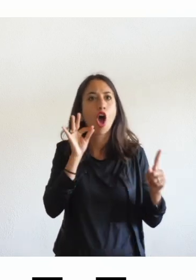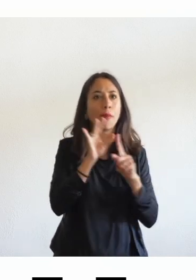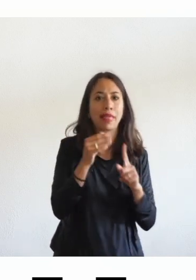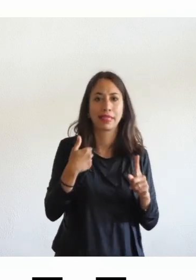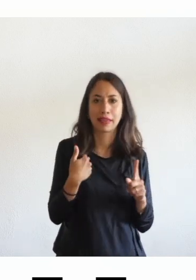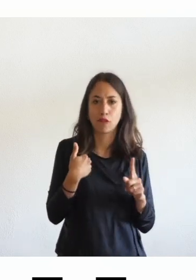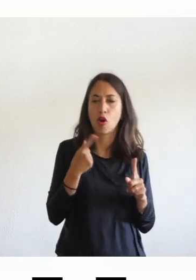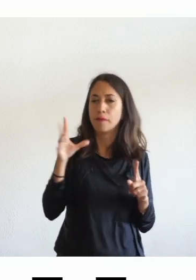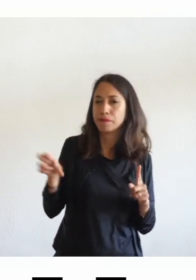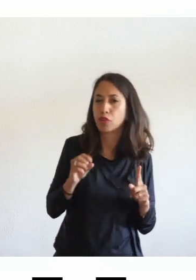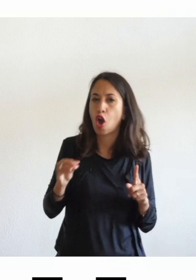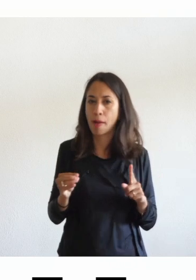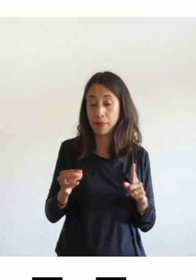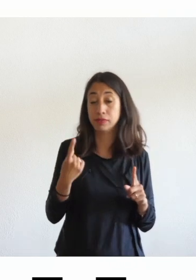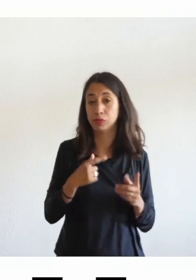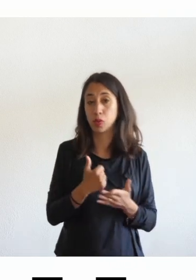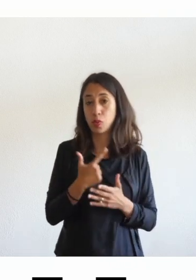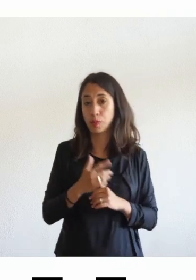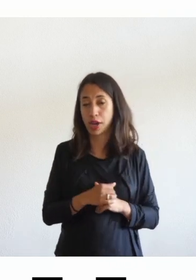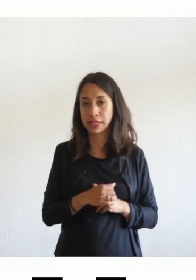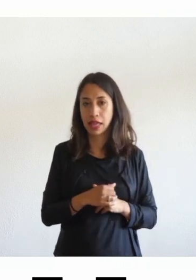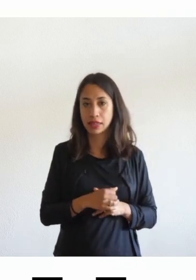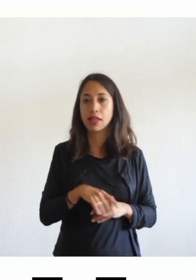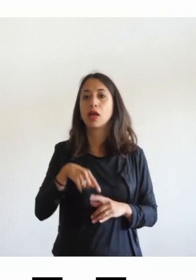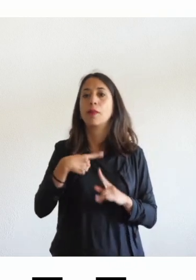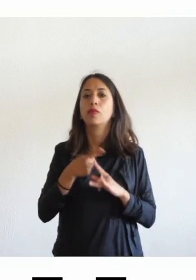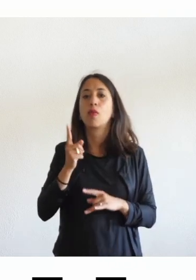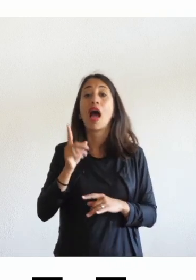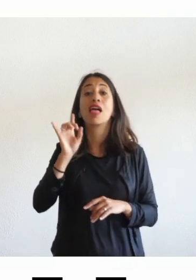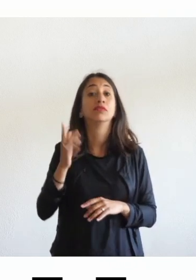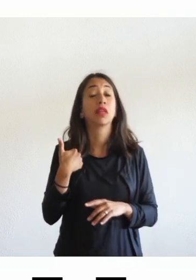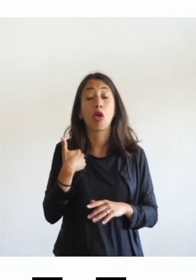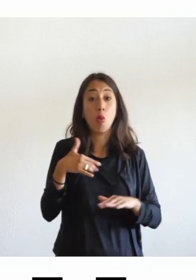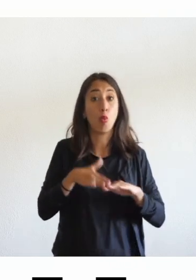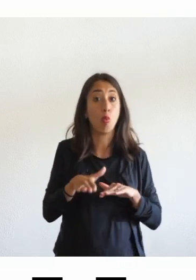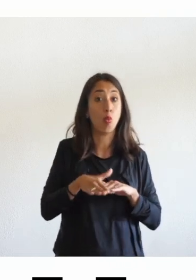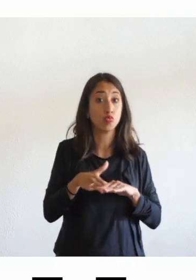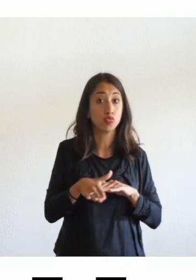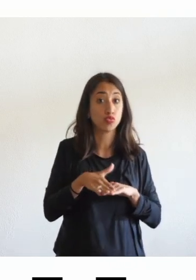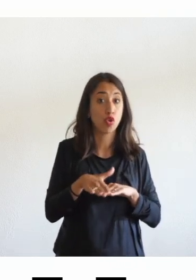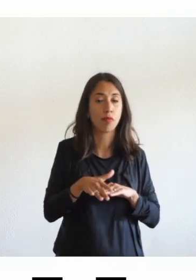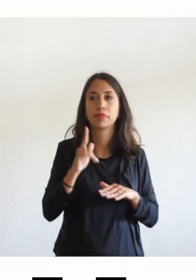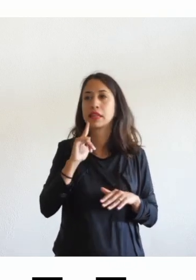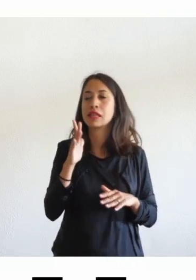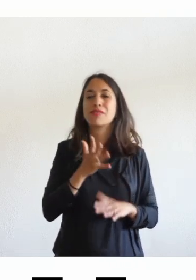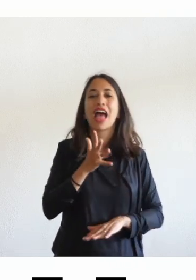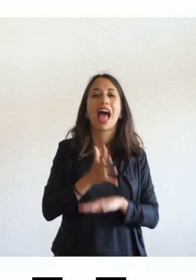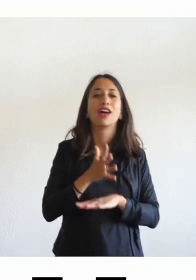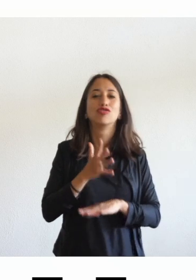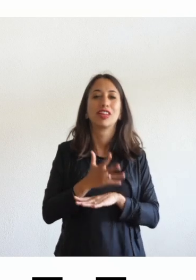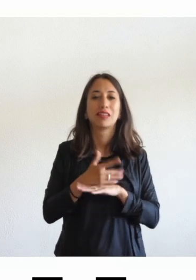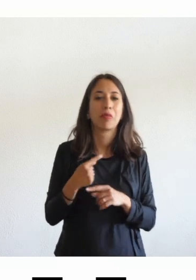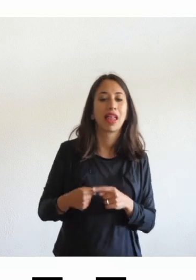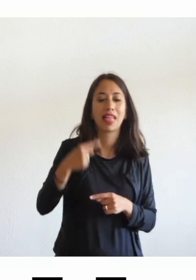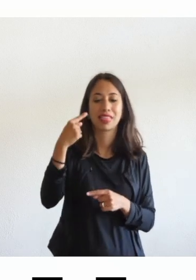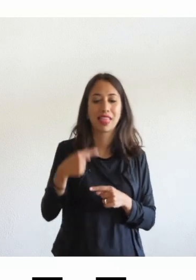e se lo utilizzo come gli accessibility overlay dico una